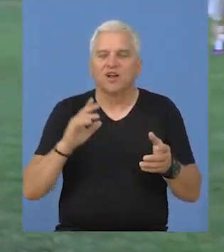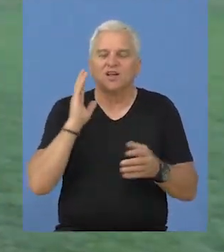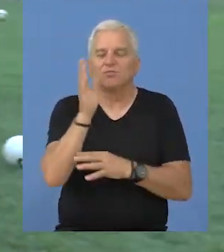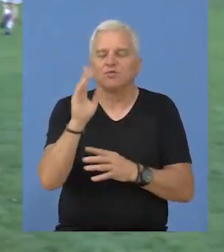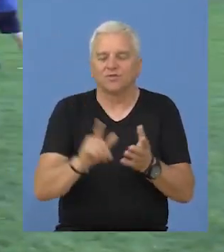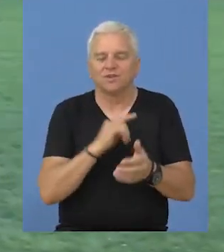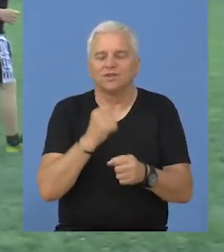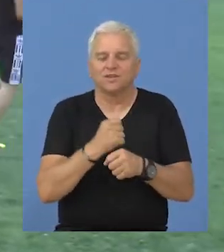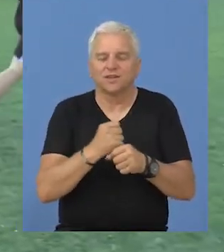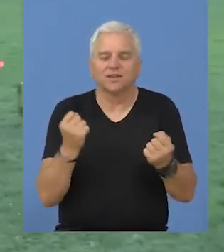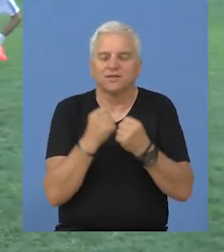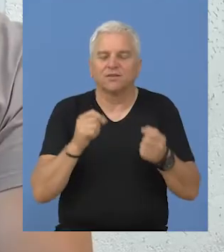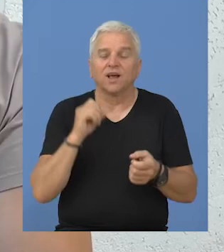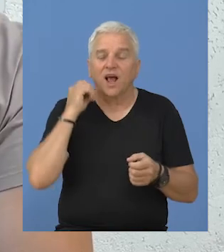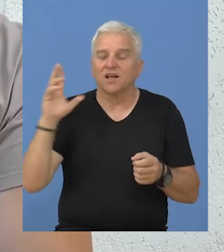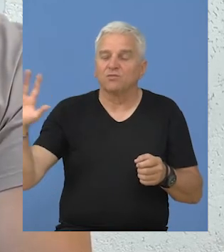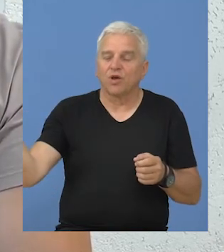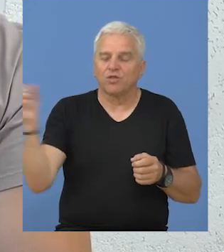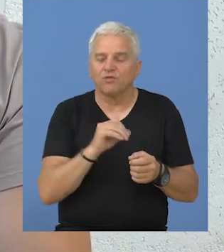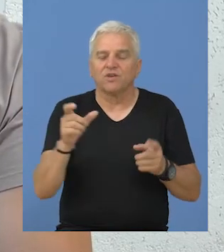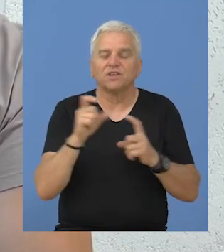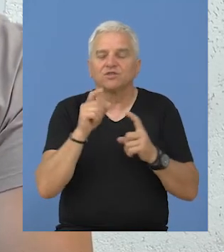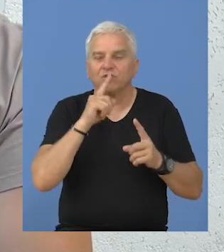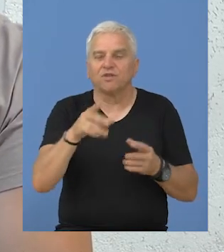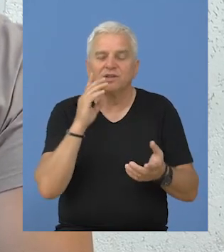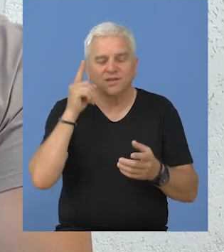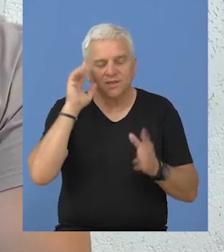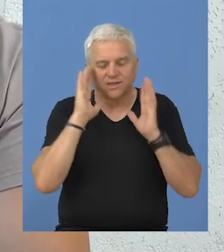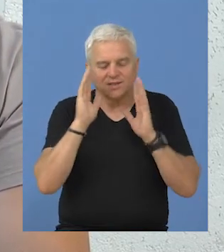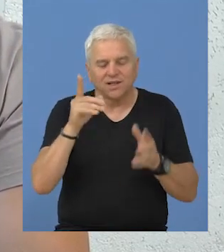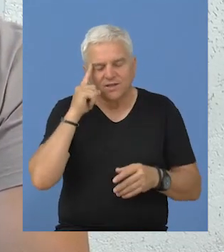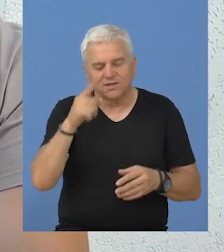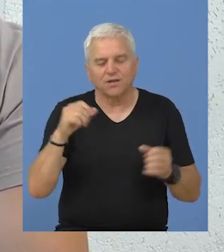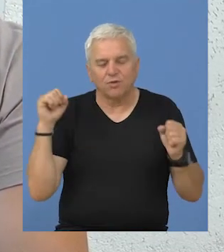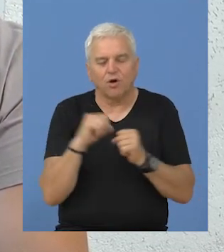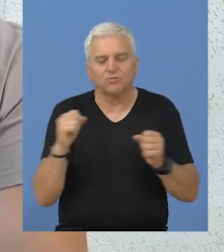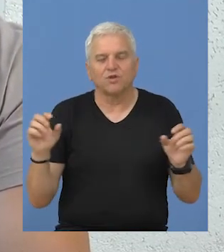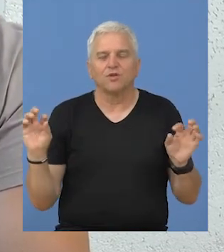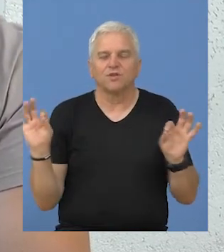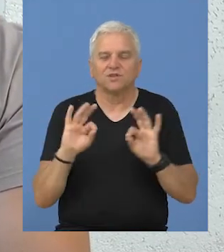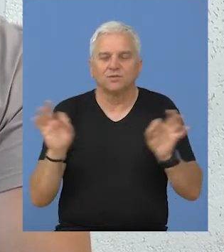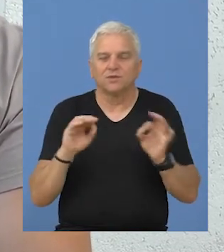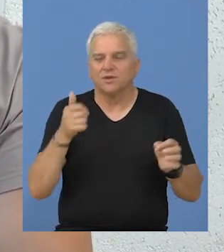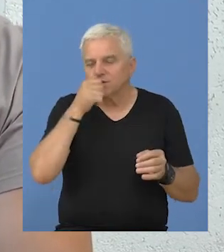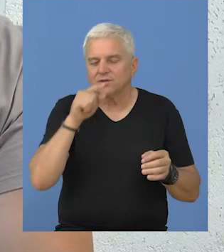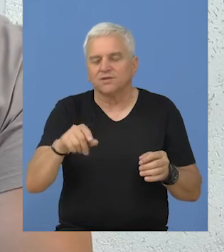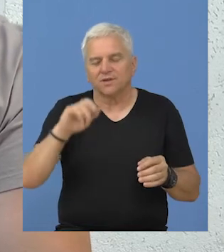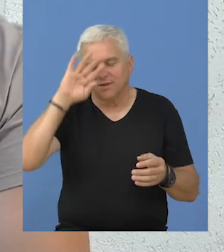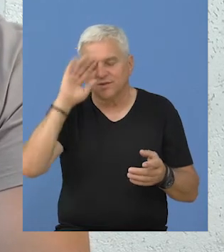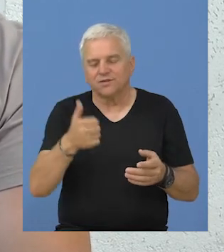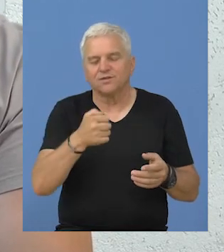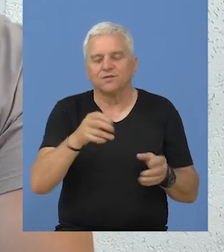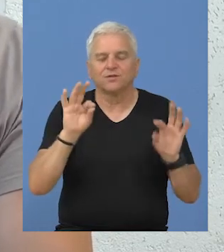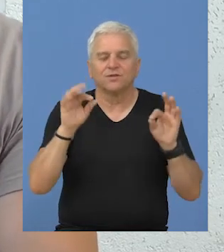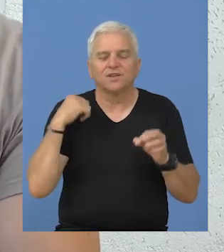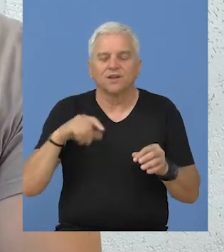ambicije u narednoj sezoni. Čim smo doveli gospodina Sovilja znači da će biti da se nešto zbiljnije sprema. Sada